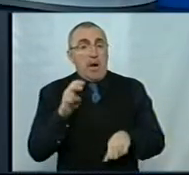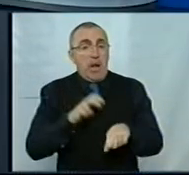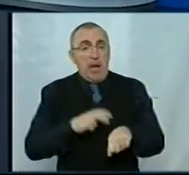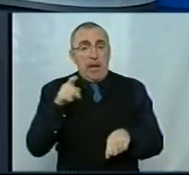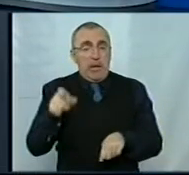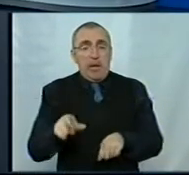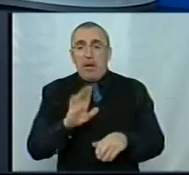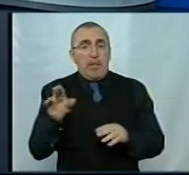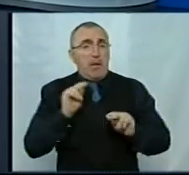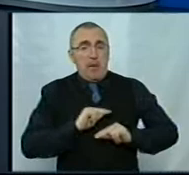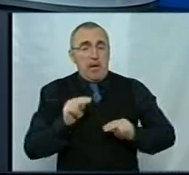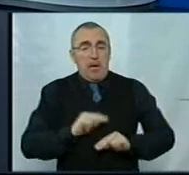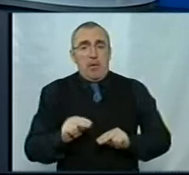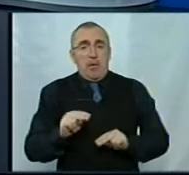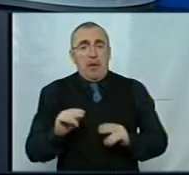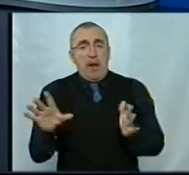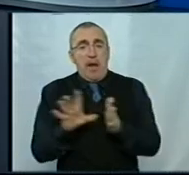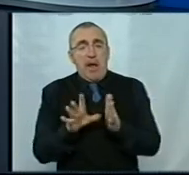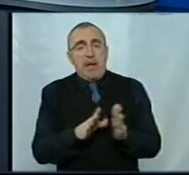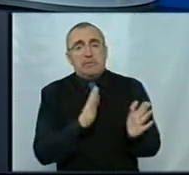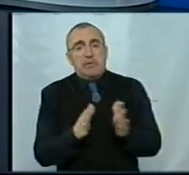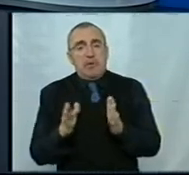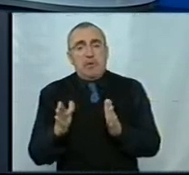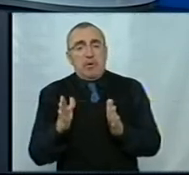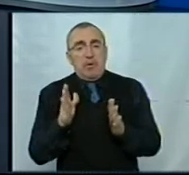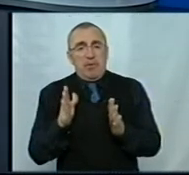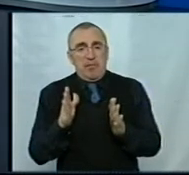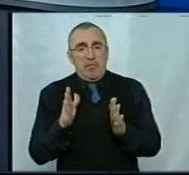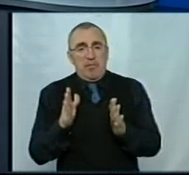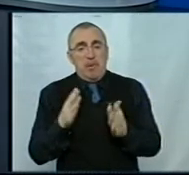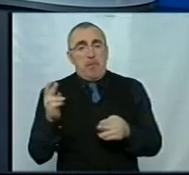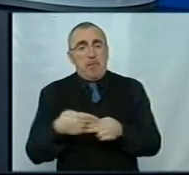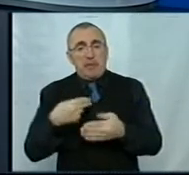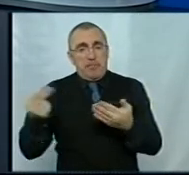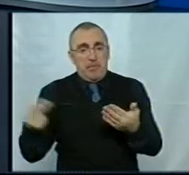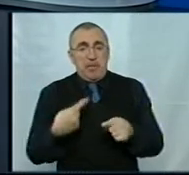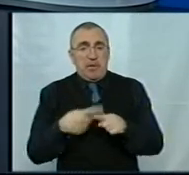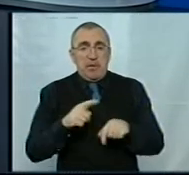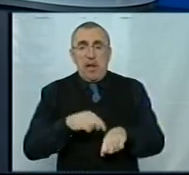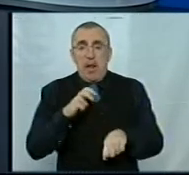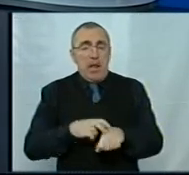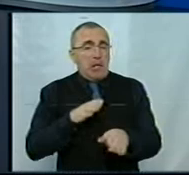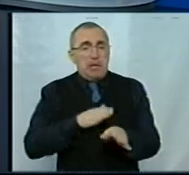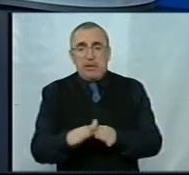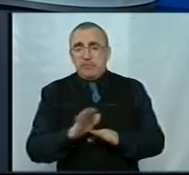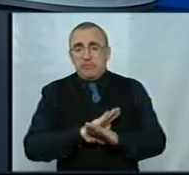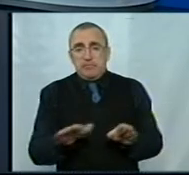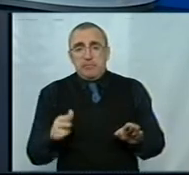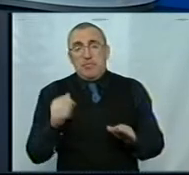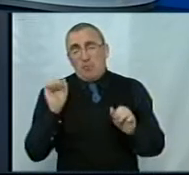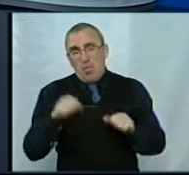почне працювати лише електронна система, виключно електронна система, і без підпису все, лікар не здійснюватиме свої інші. Ну, я хочу